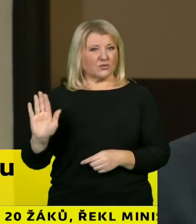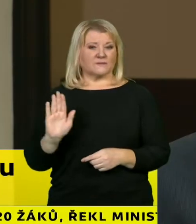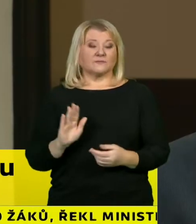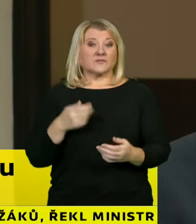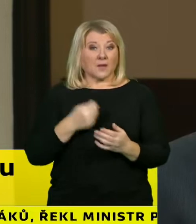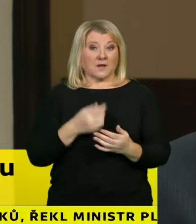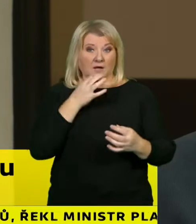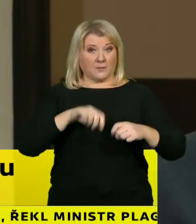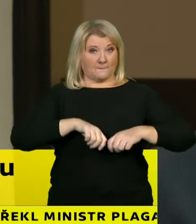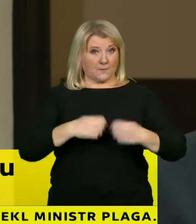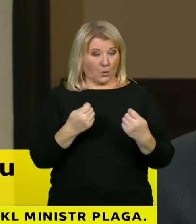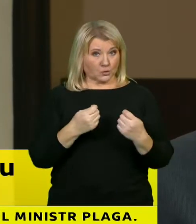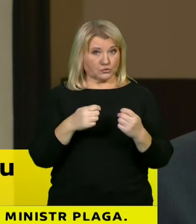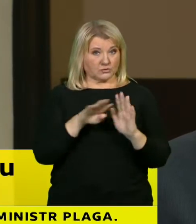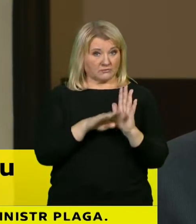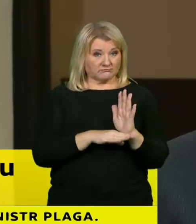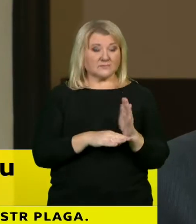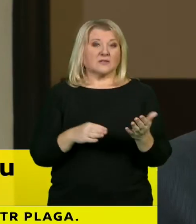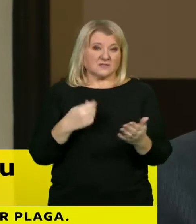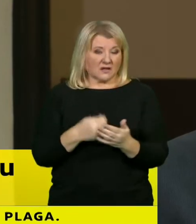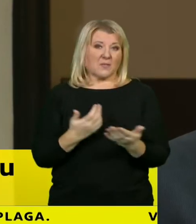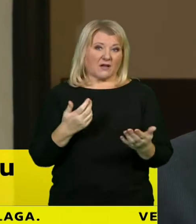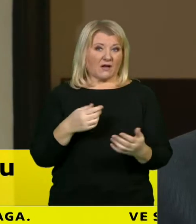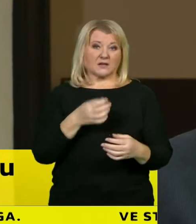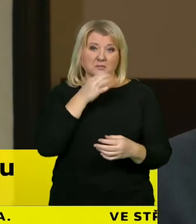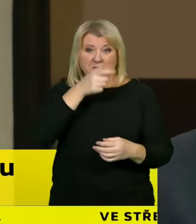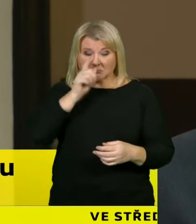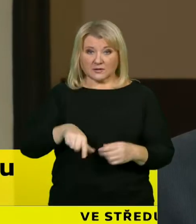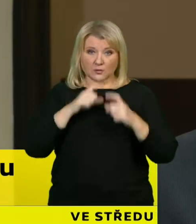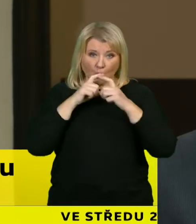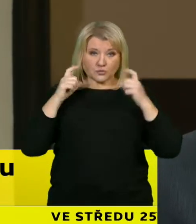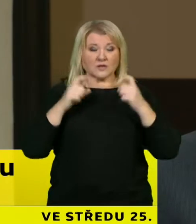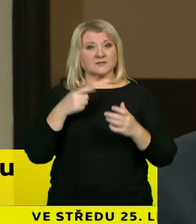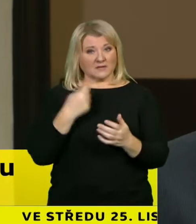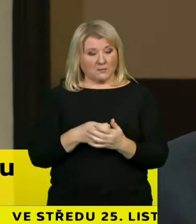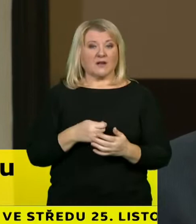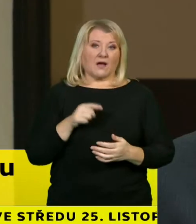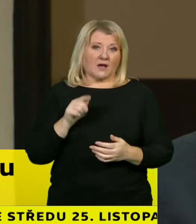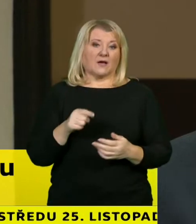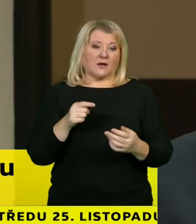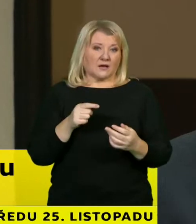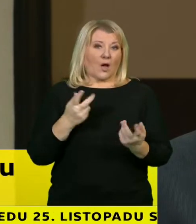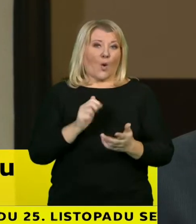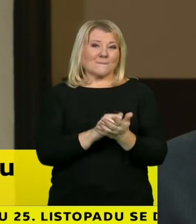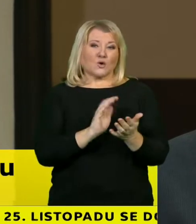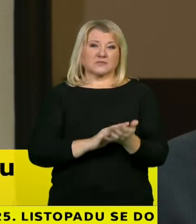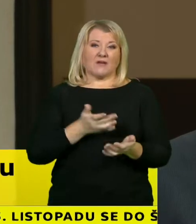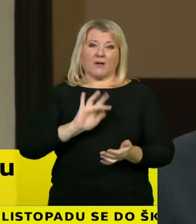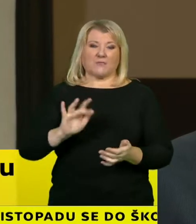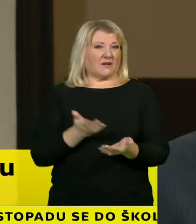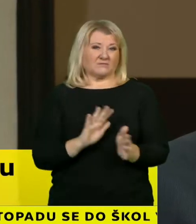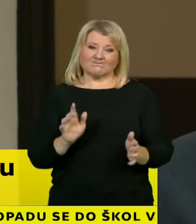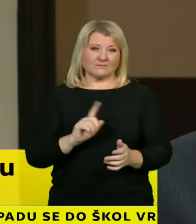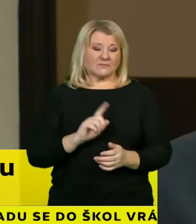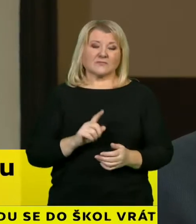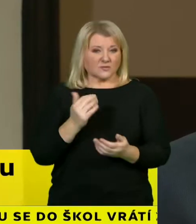městře zdravotnictví platí v celé společnosti, tedy i ve školách. Takže není to jenom na poznámku, je to samozřejmě zásadní problém, protože tam